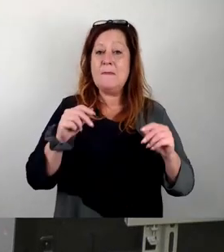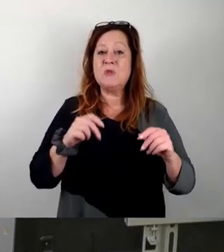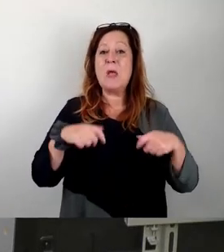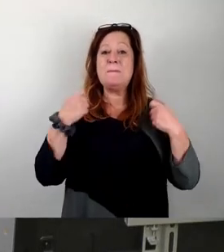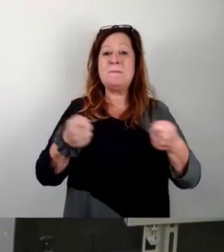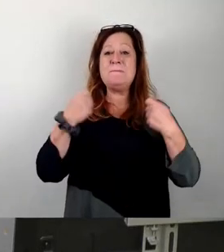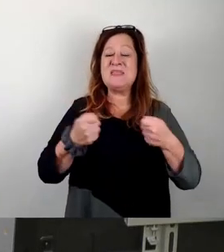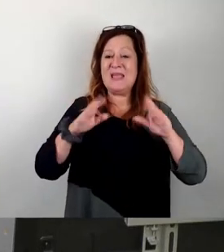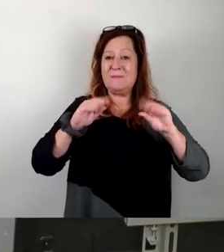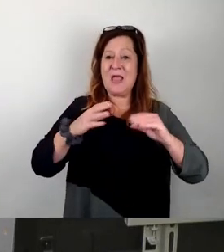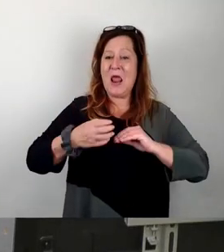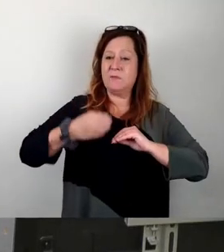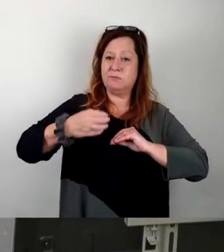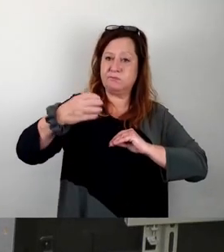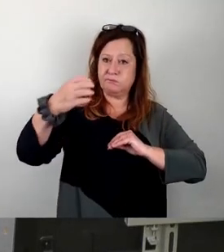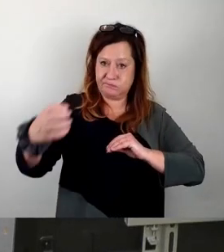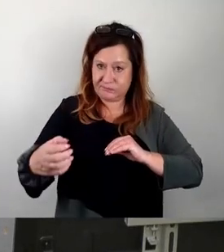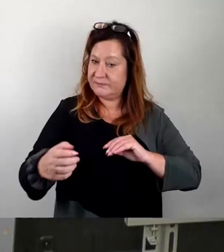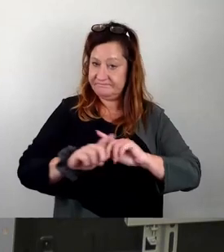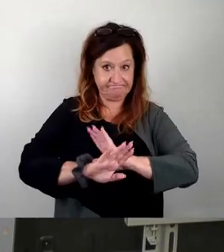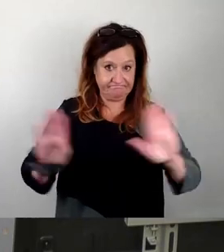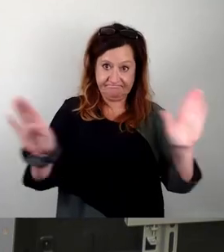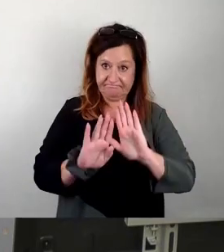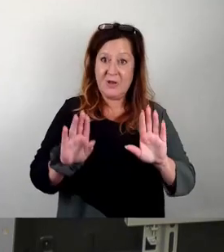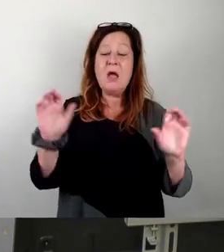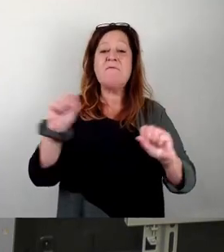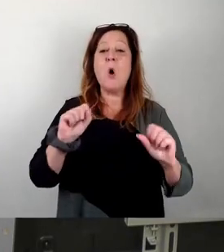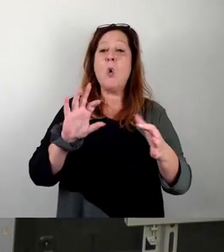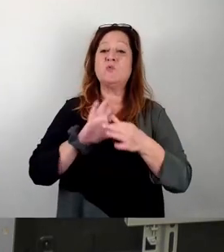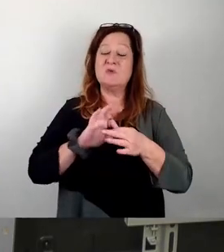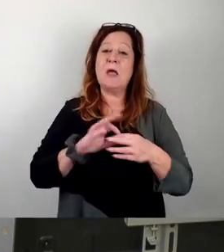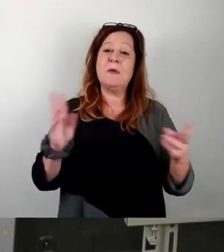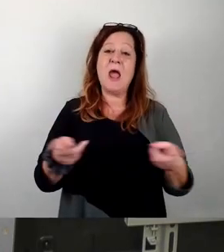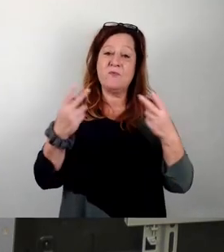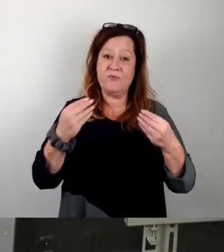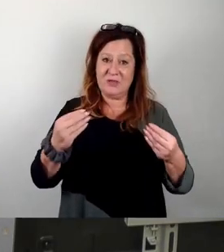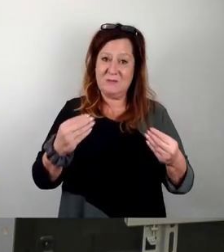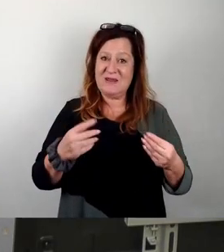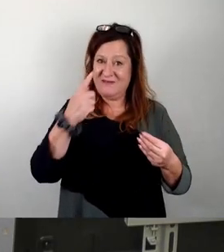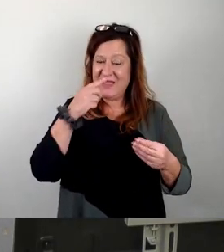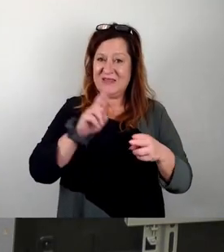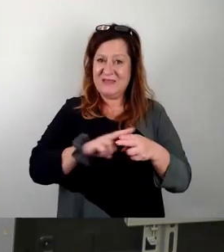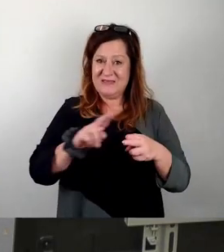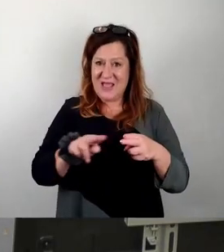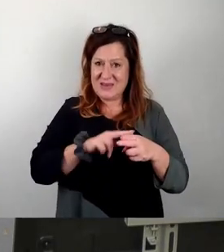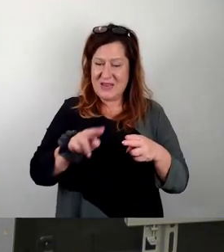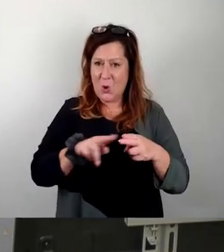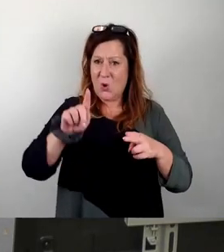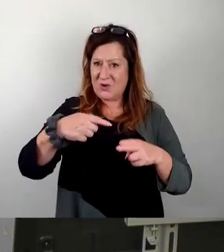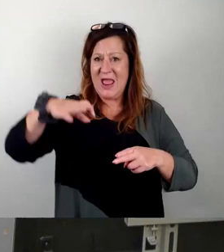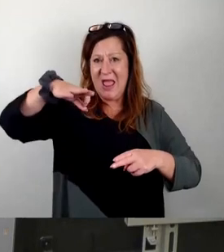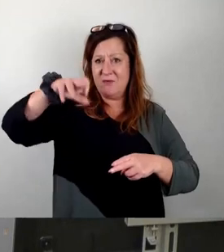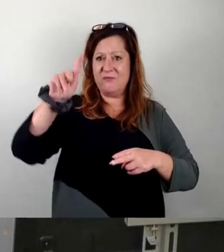was mit Fördermitteln zusammenhängt, das Luftbad Döllchen bei nicht erfolgender Sanierung als FKK-Anlage ohne